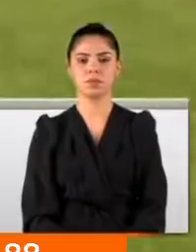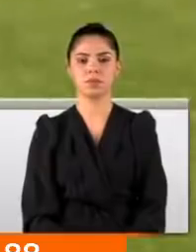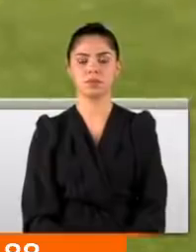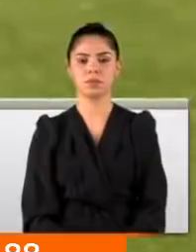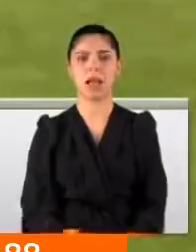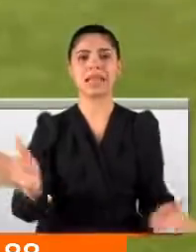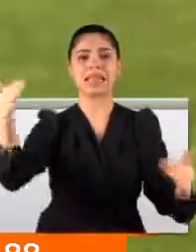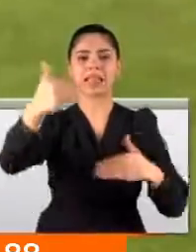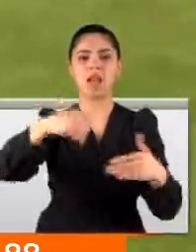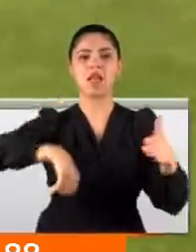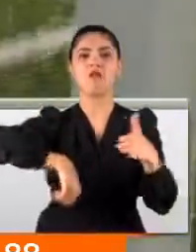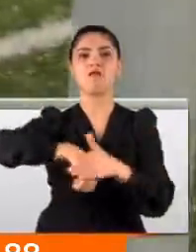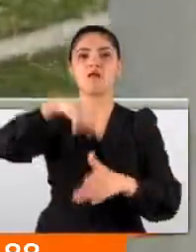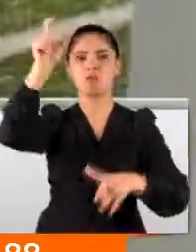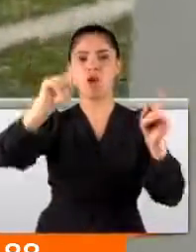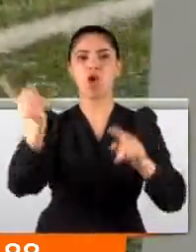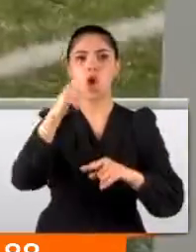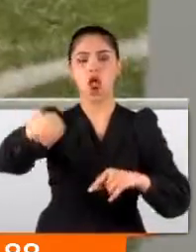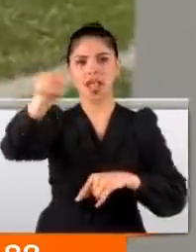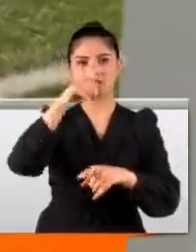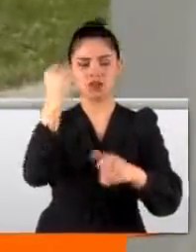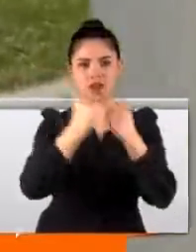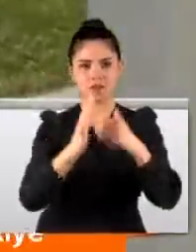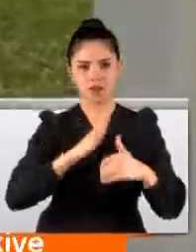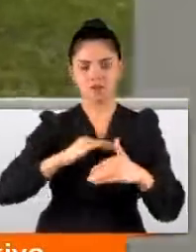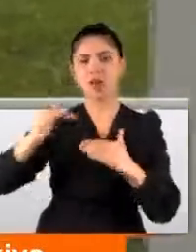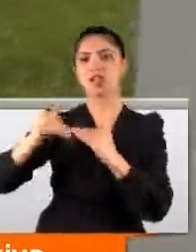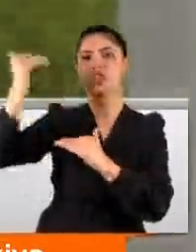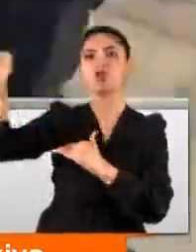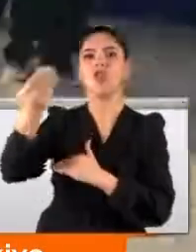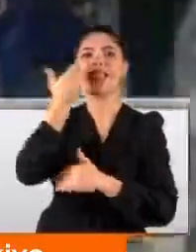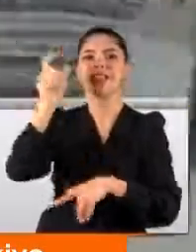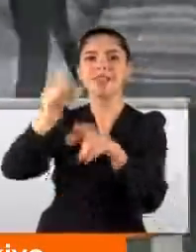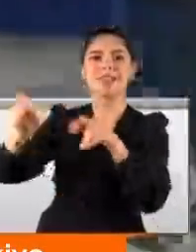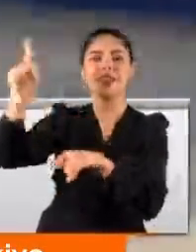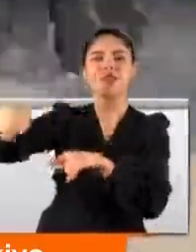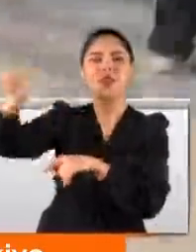Sahada futbolcularla yöneticiler, tribünde izleyiciler birbirine girdi.